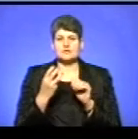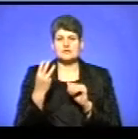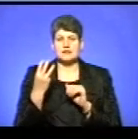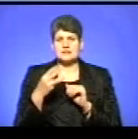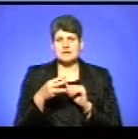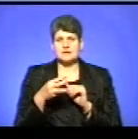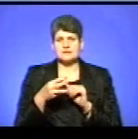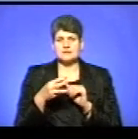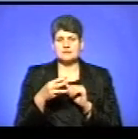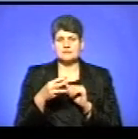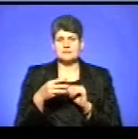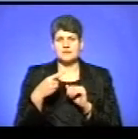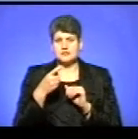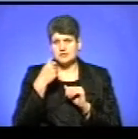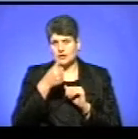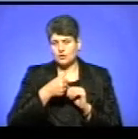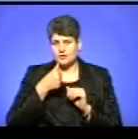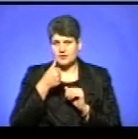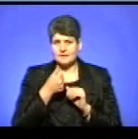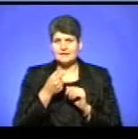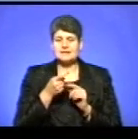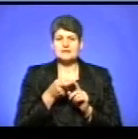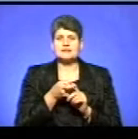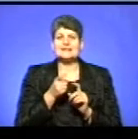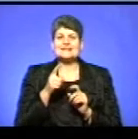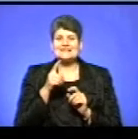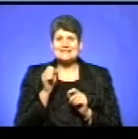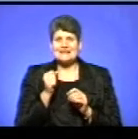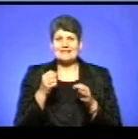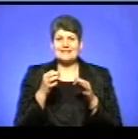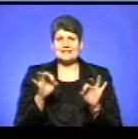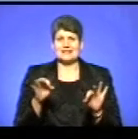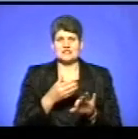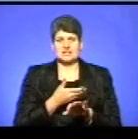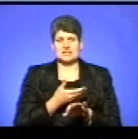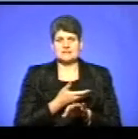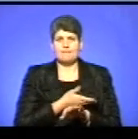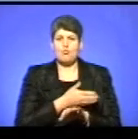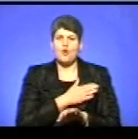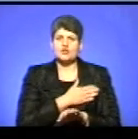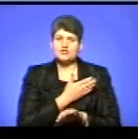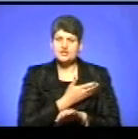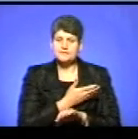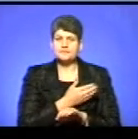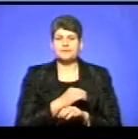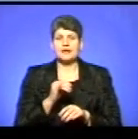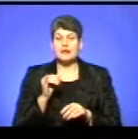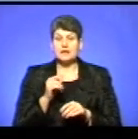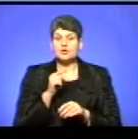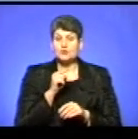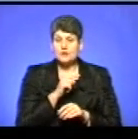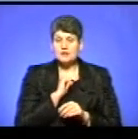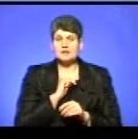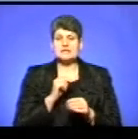-1831 років за незалежність Польщі. І тоді ж